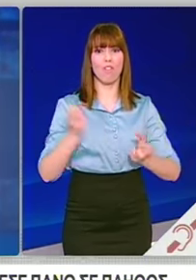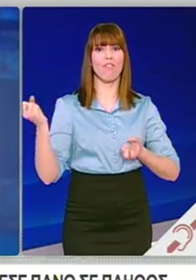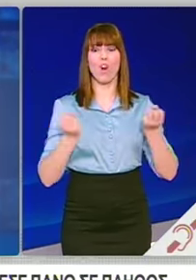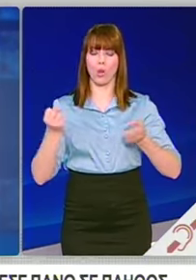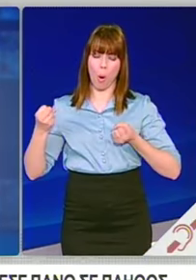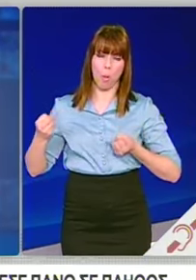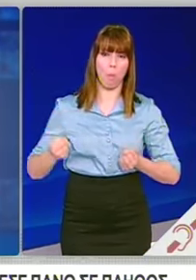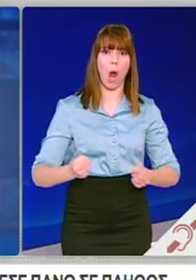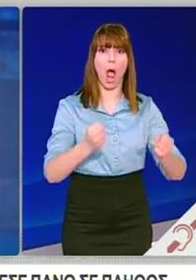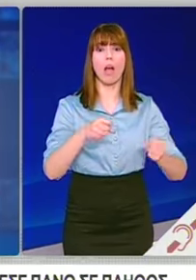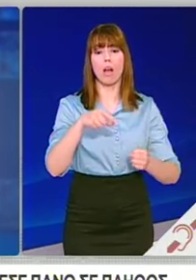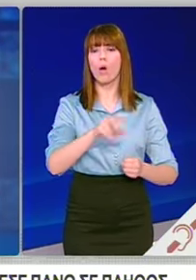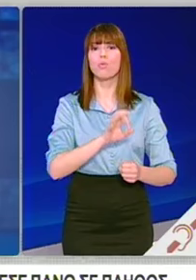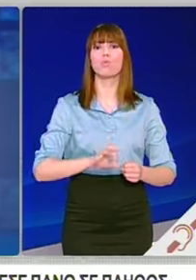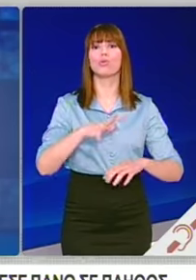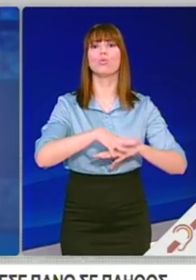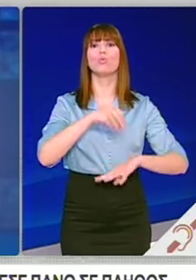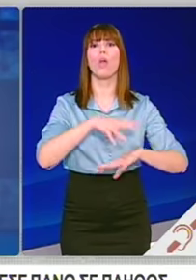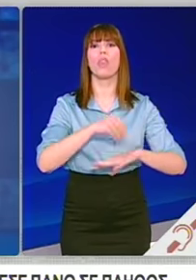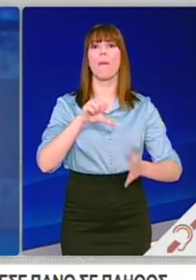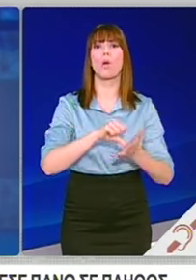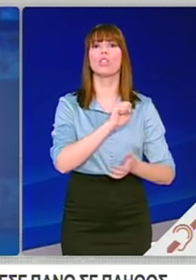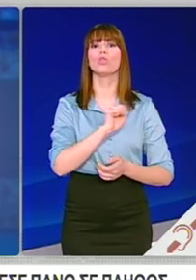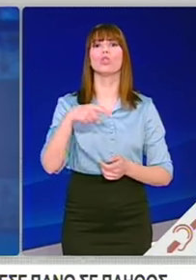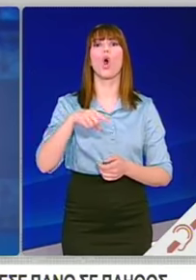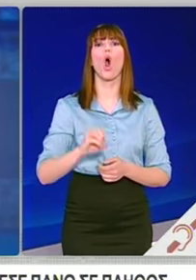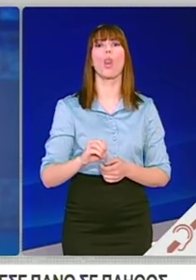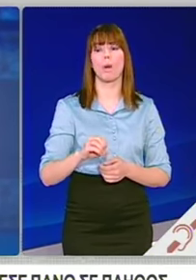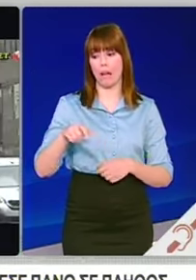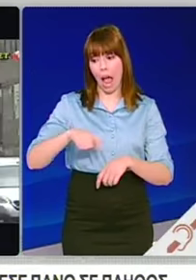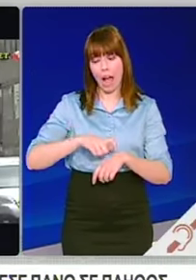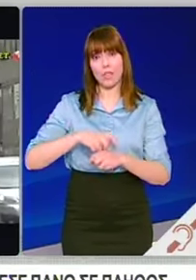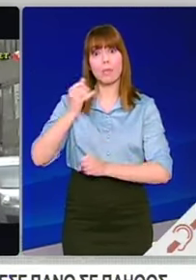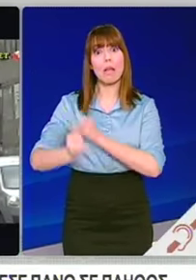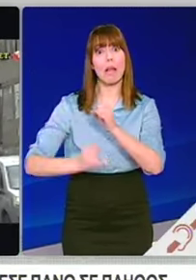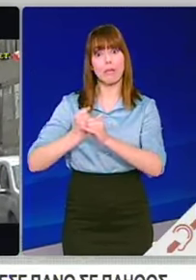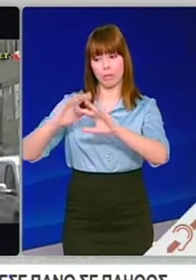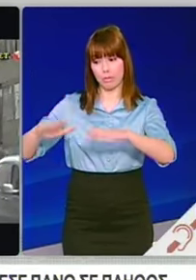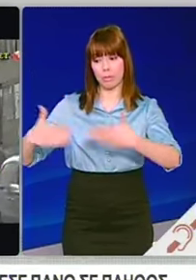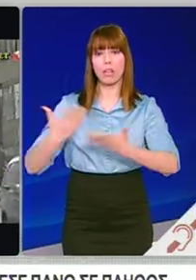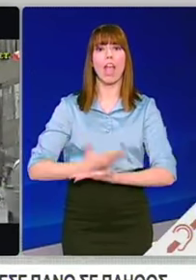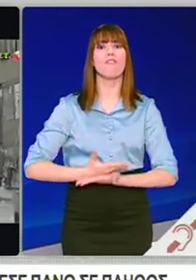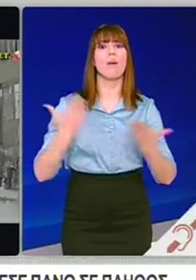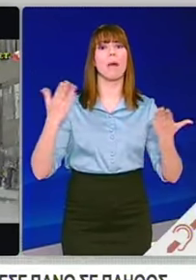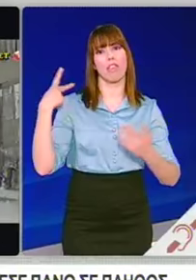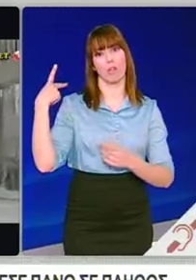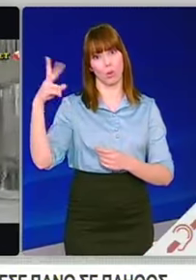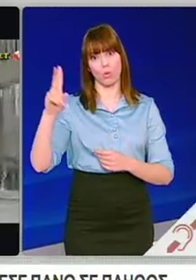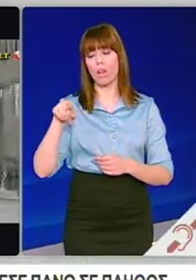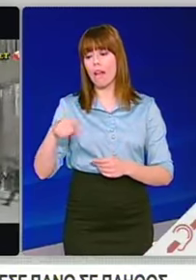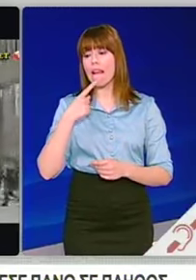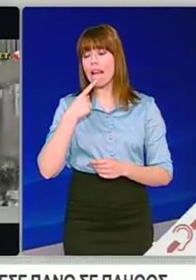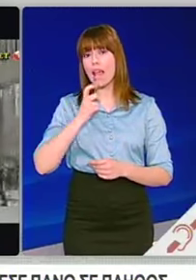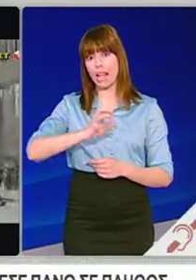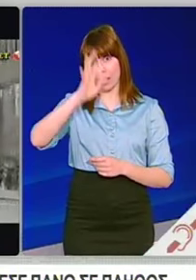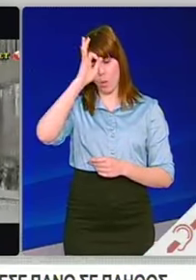ανθρώπων, σε δρόμο κεντρικό της Στοκχόλμης. Την είδηση γράφει στον ιστοτοπότης η εφημερίδα Aftons Blanted, η οποία γράφει